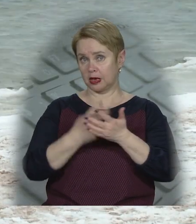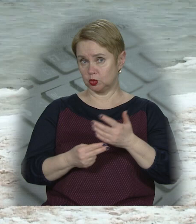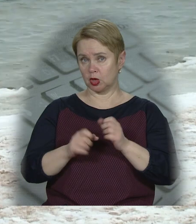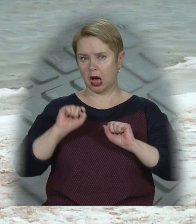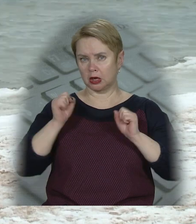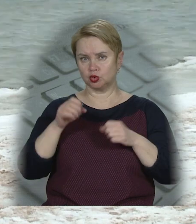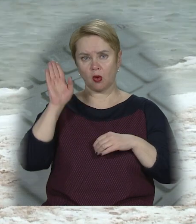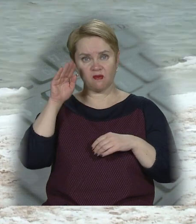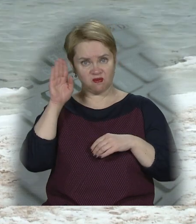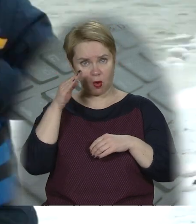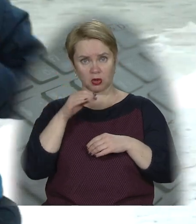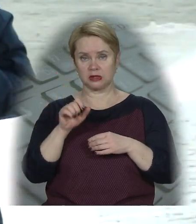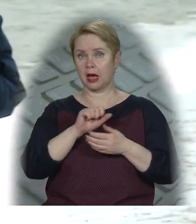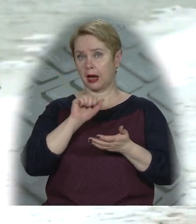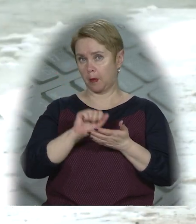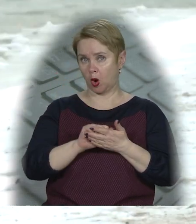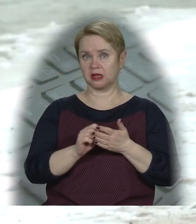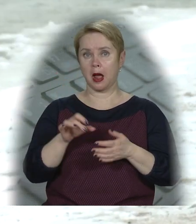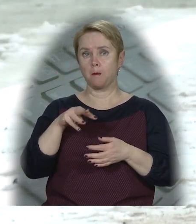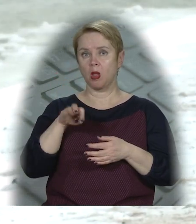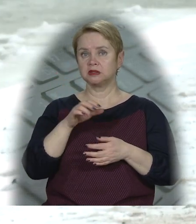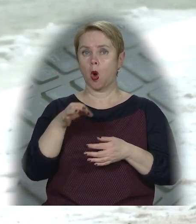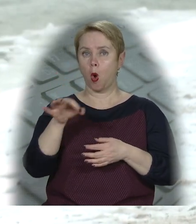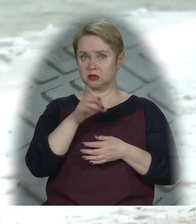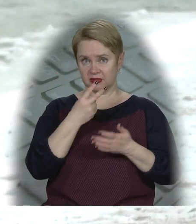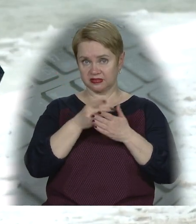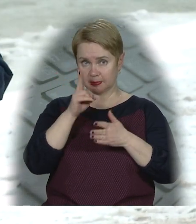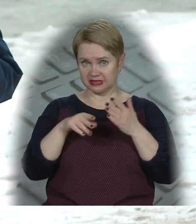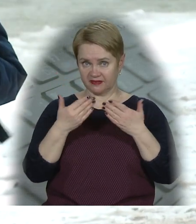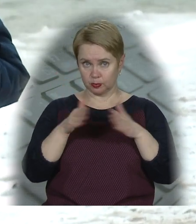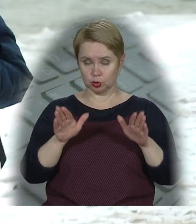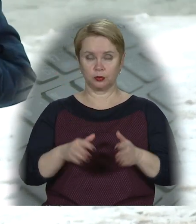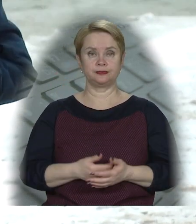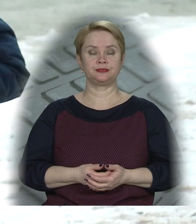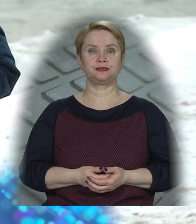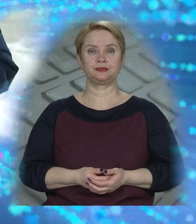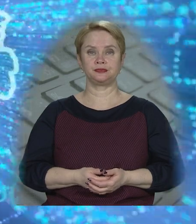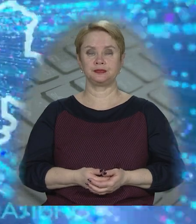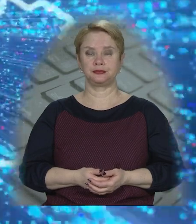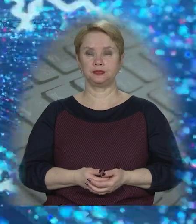занурюються у крижану воду. Репортаж з Монастирського острова дивіться наприкінці випуску.